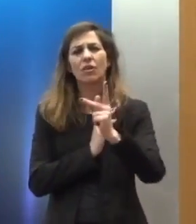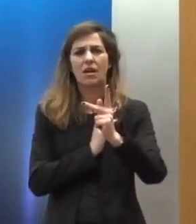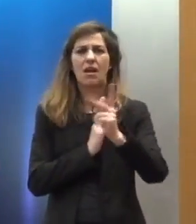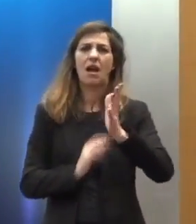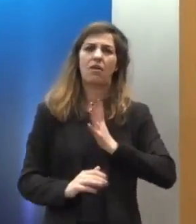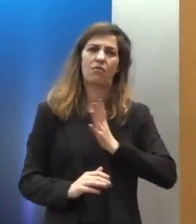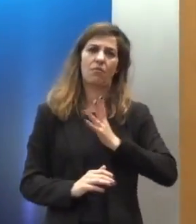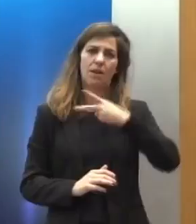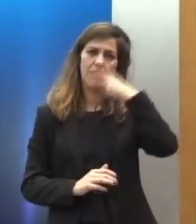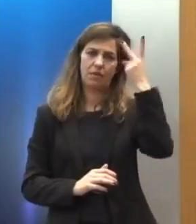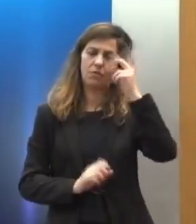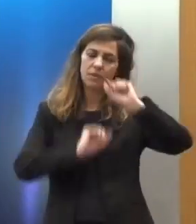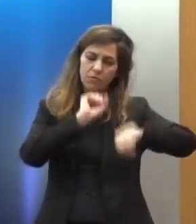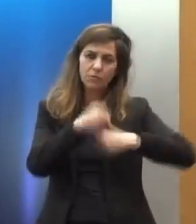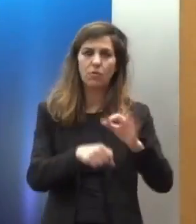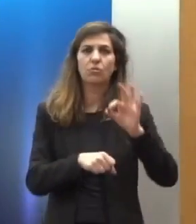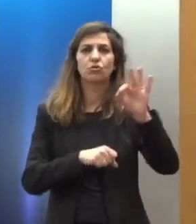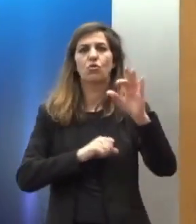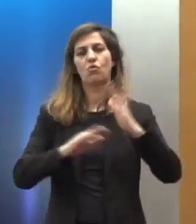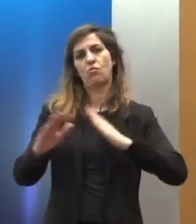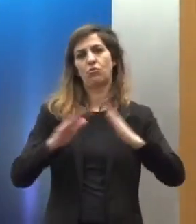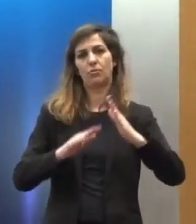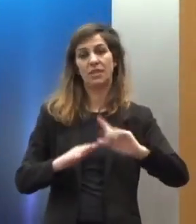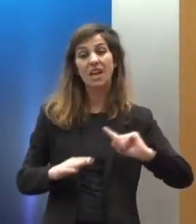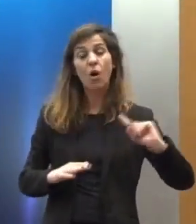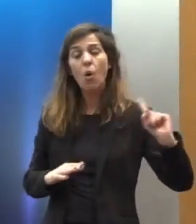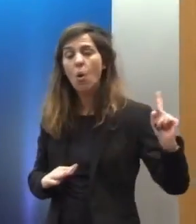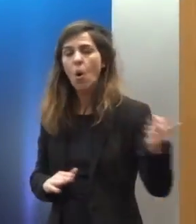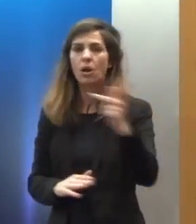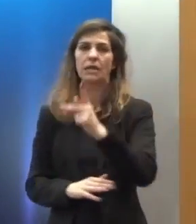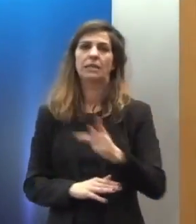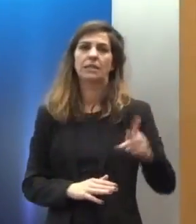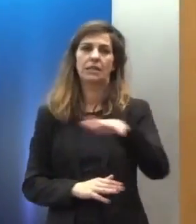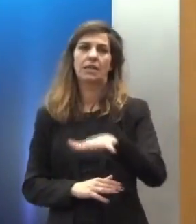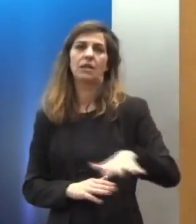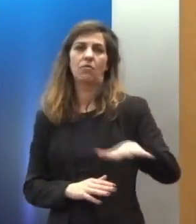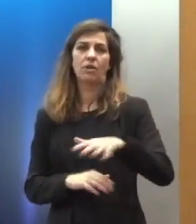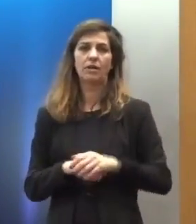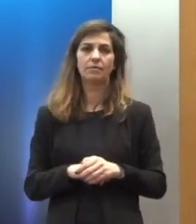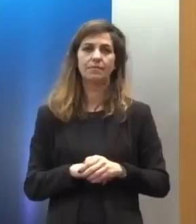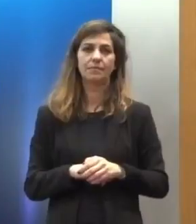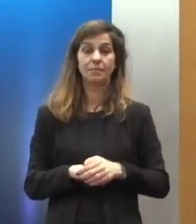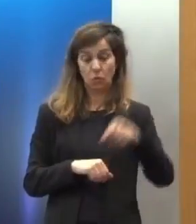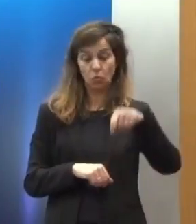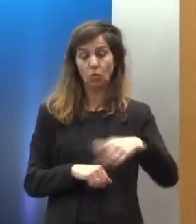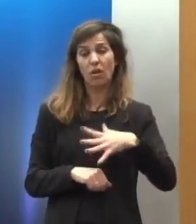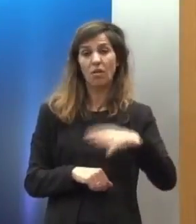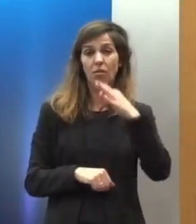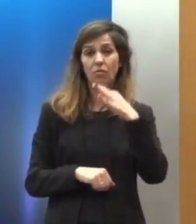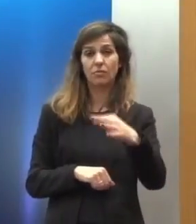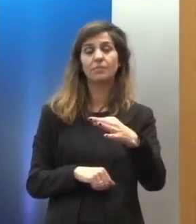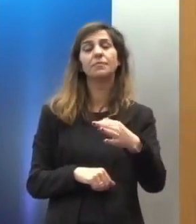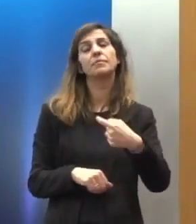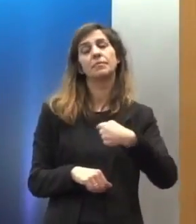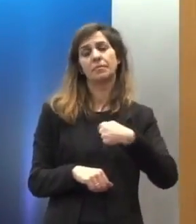μια διαδικασία που αφορά το σύνολο της κοινωνίας. Και θα ήθελα στο σημείο αυτό να πω ότι